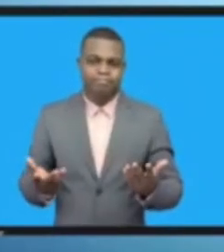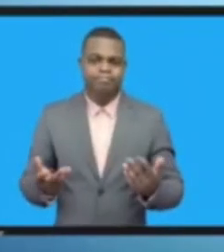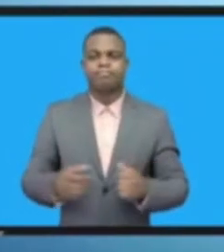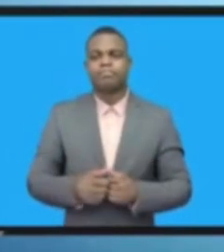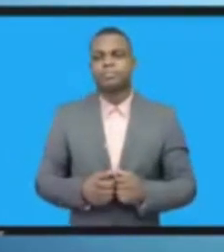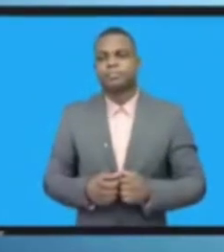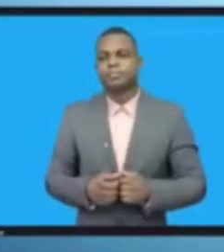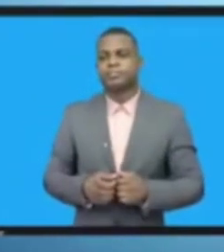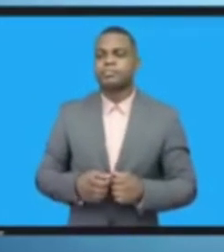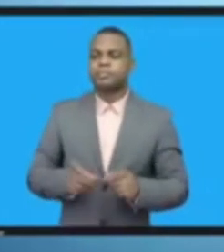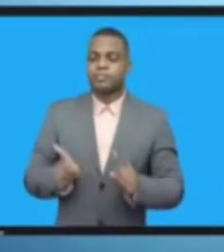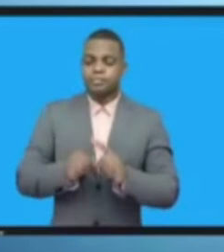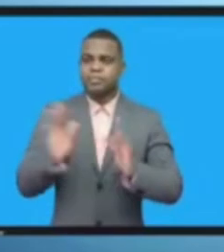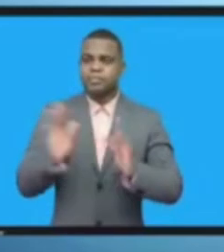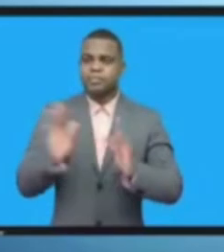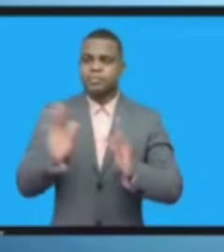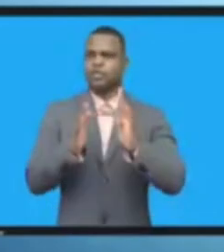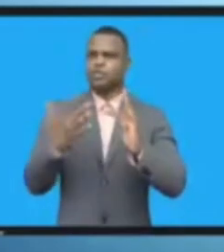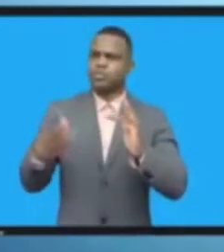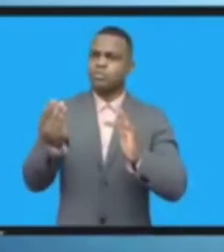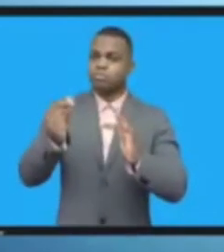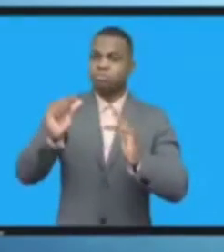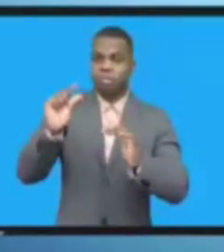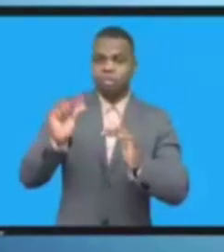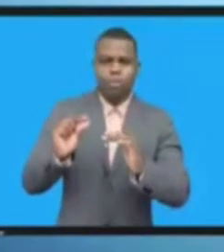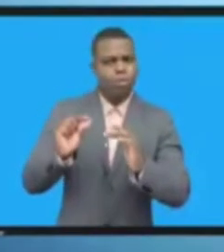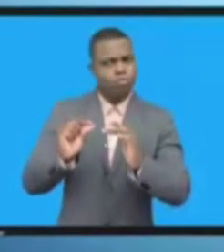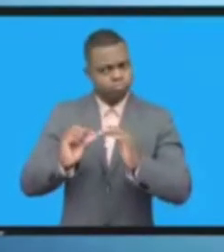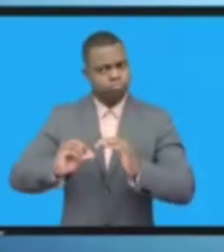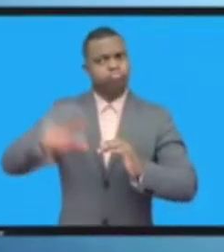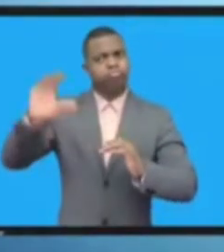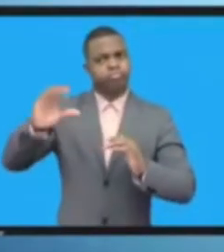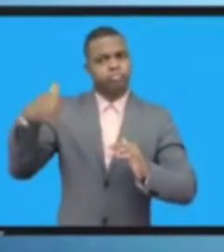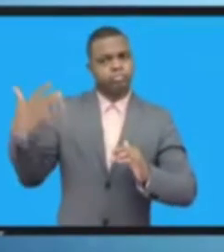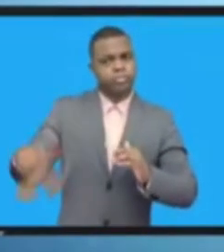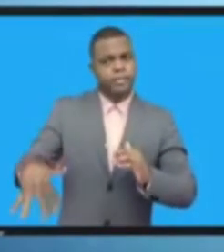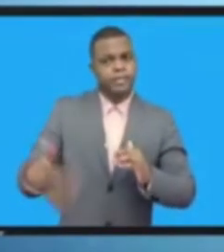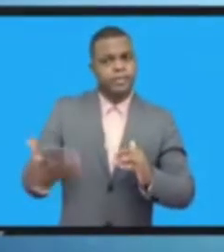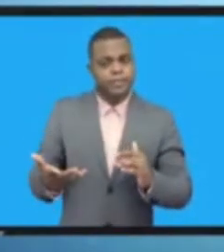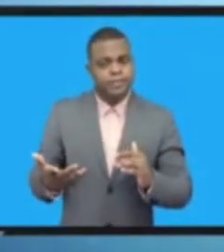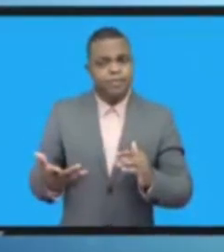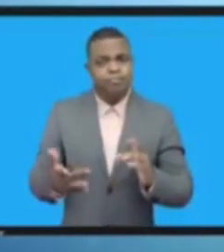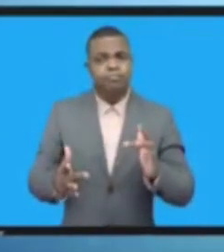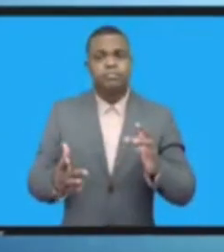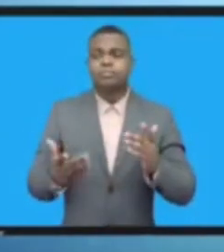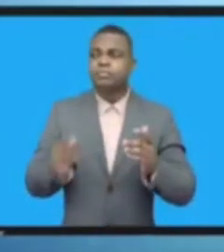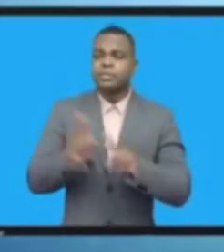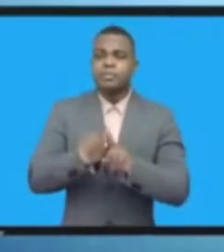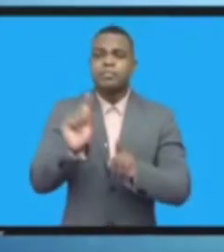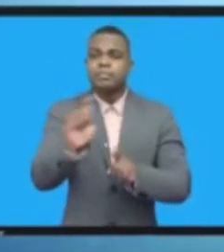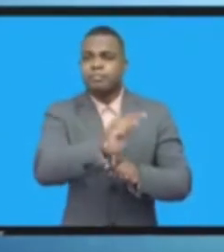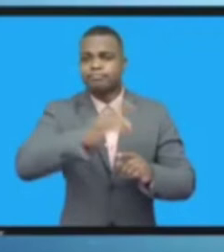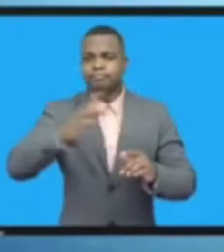تحقيقها فتفرض علينا إعادة التأمل في أساليب مشاركة الشباب